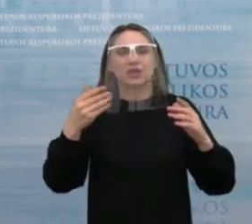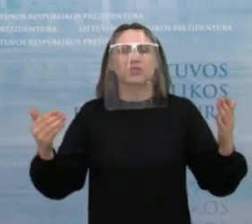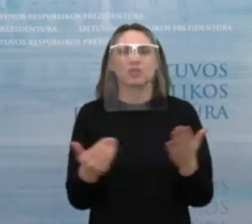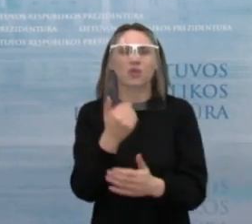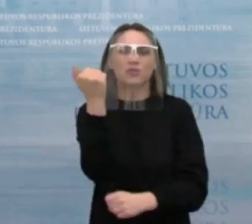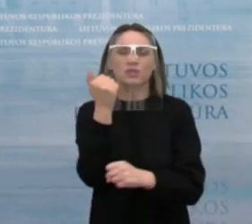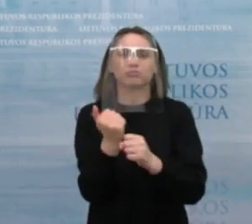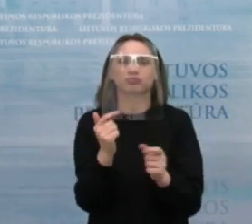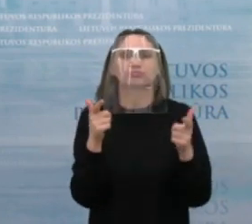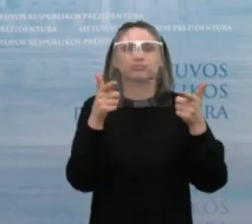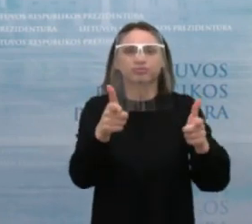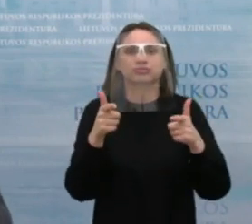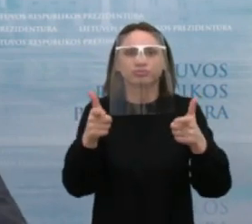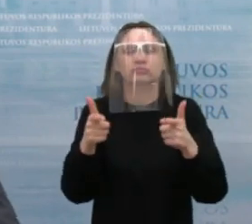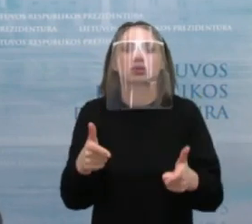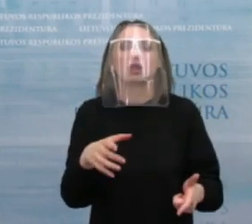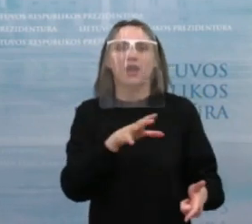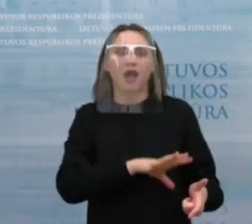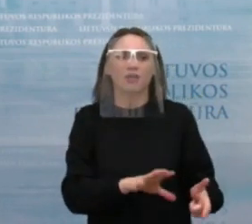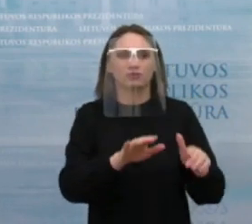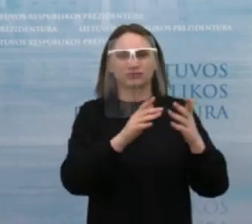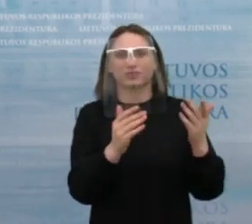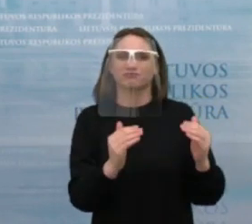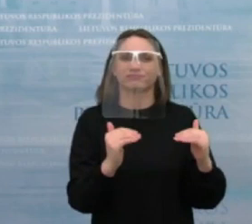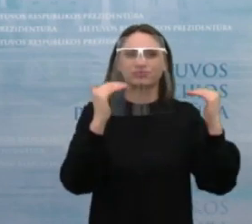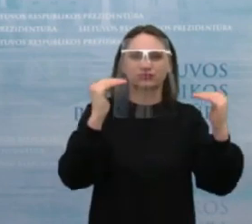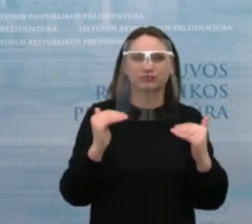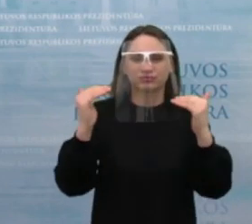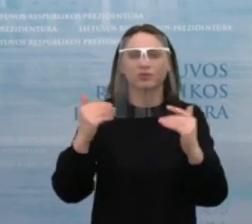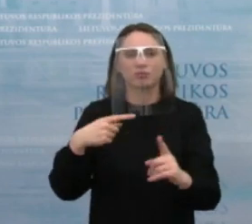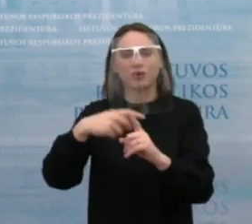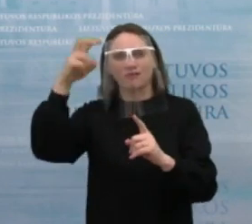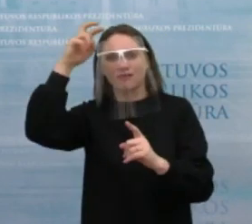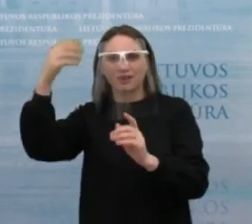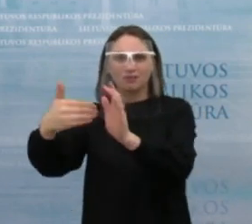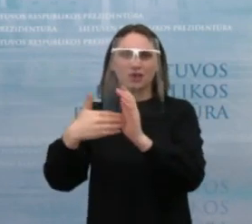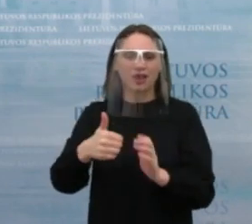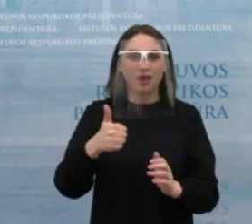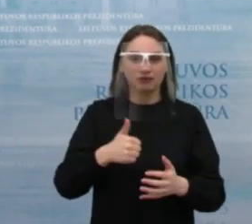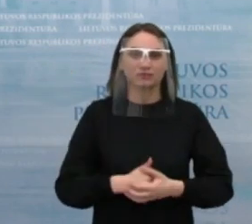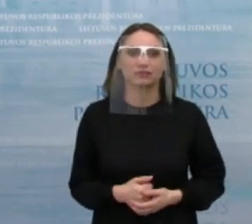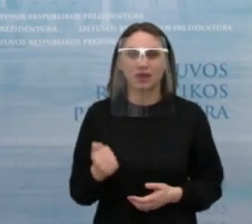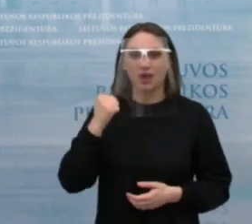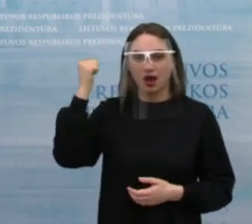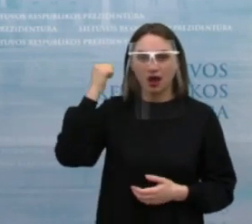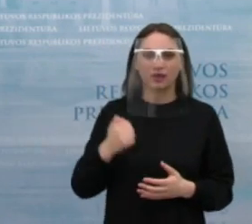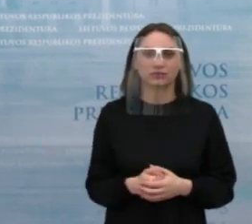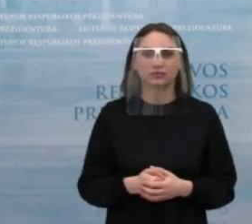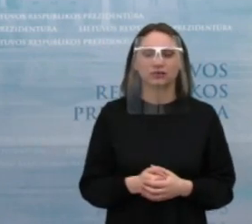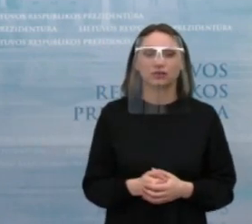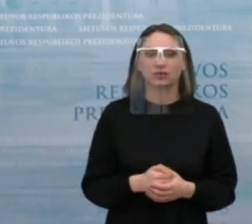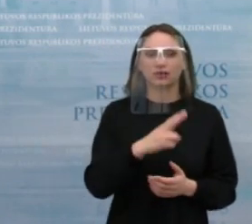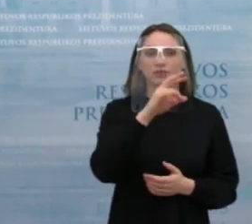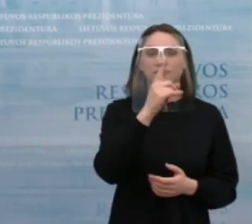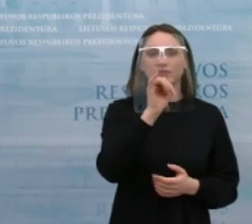didinti darbo užmokašio fondą ir kartu gauti paskatą iš valstybės. O Simonai, Simona Kvideryte,